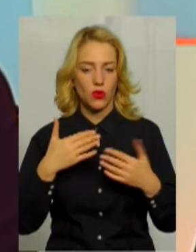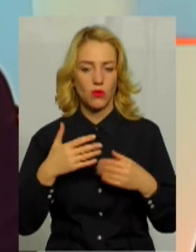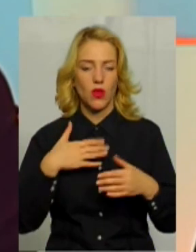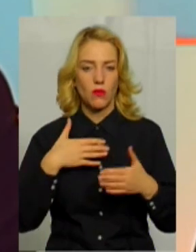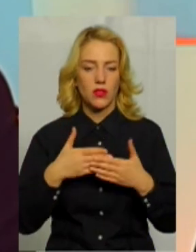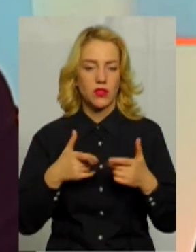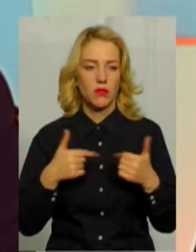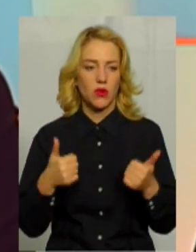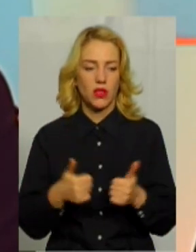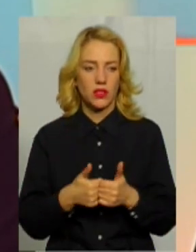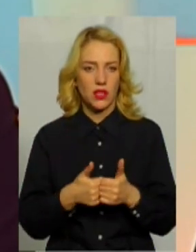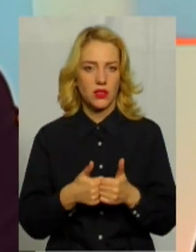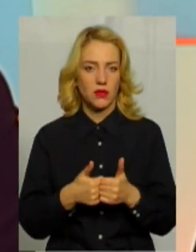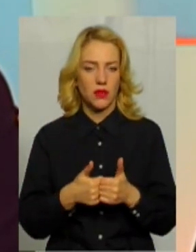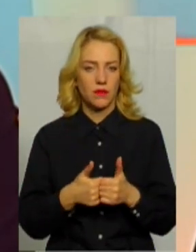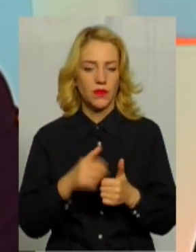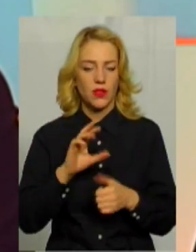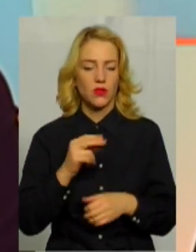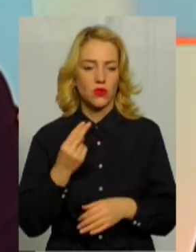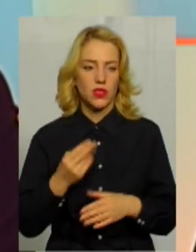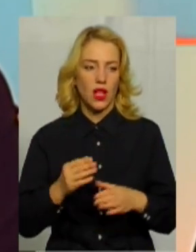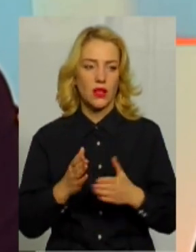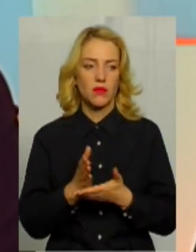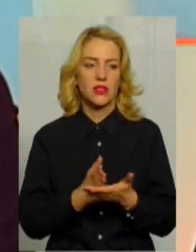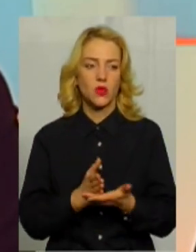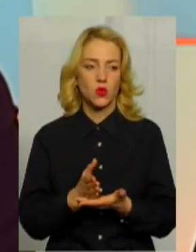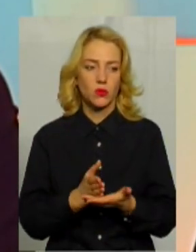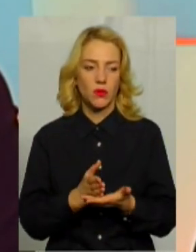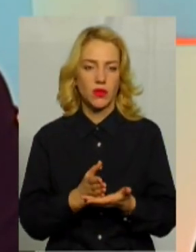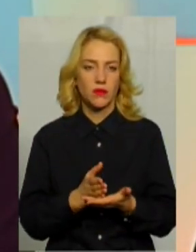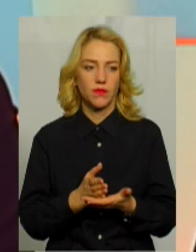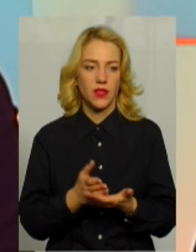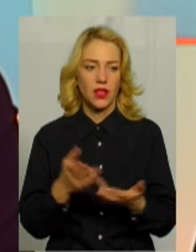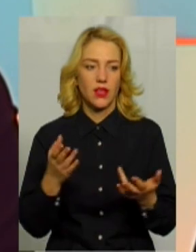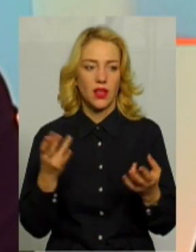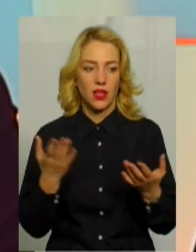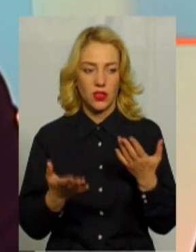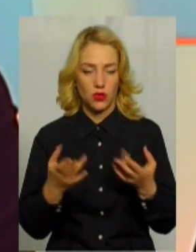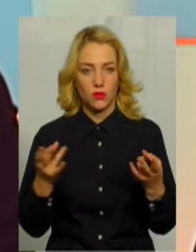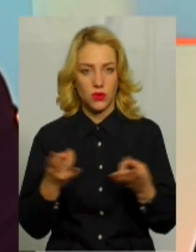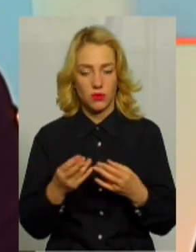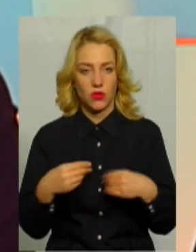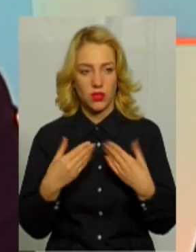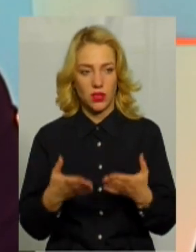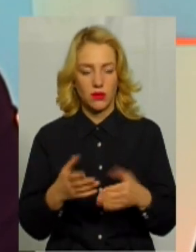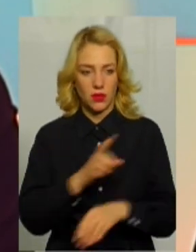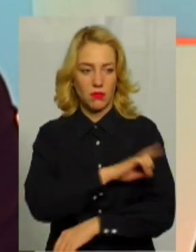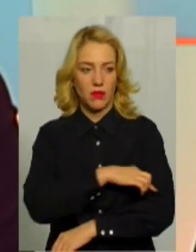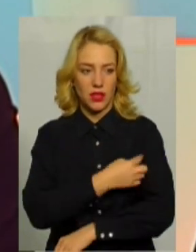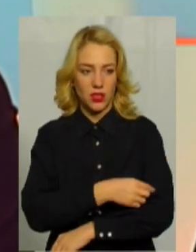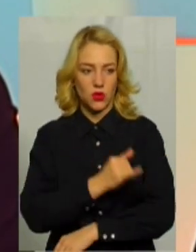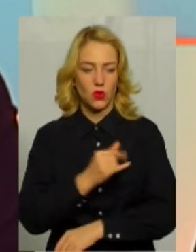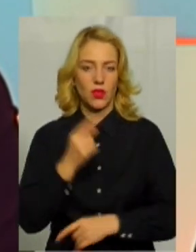громадськими організаціями, із соціальними службами, і в разі потреби надаємо і медичну, і